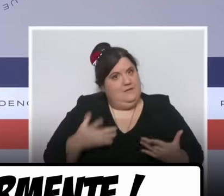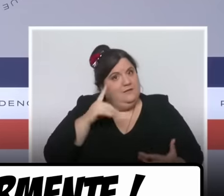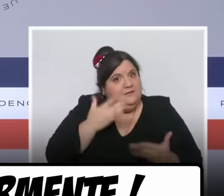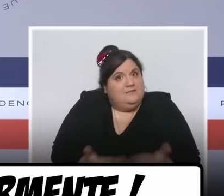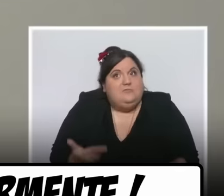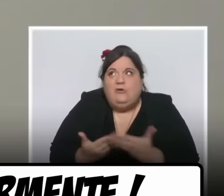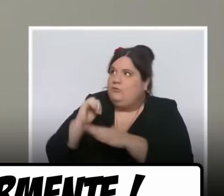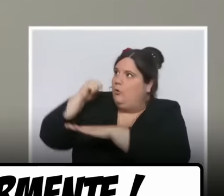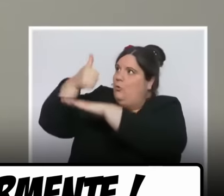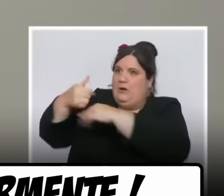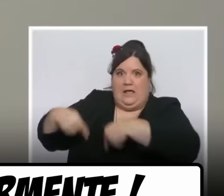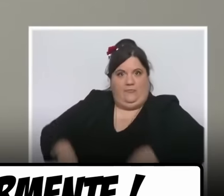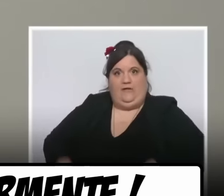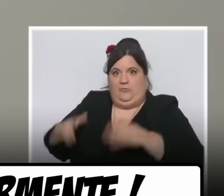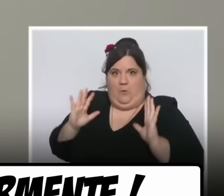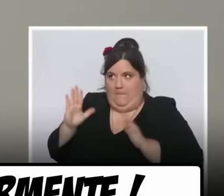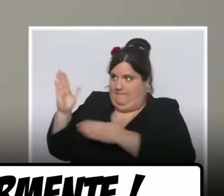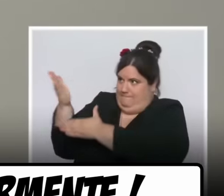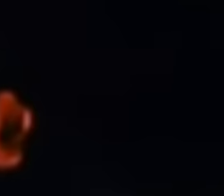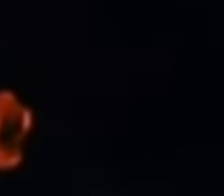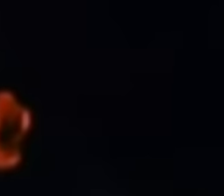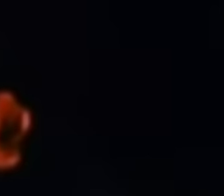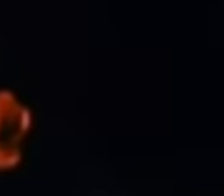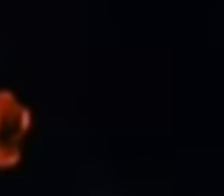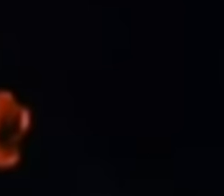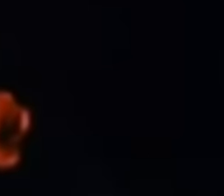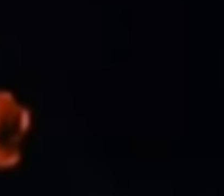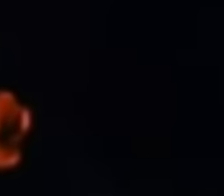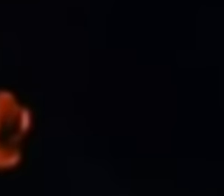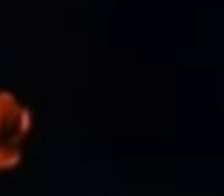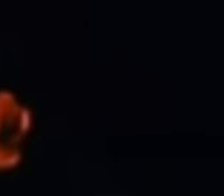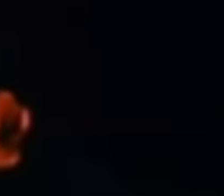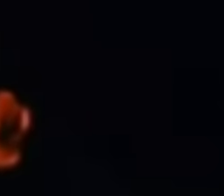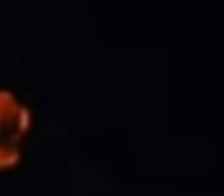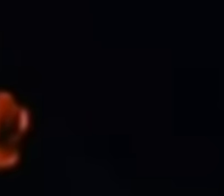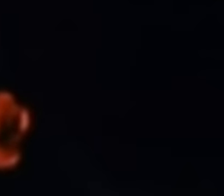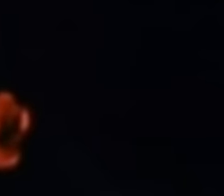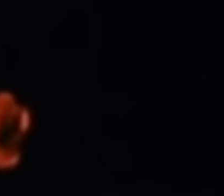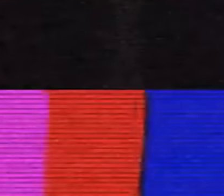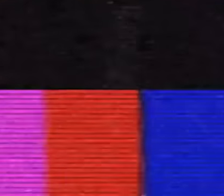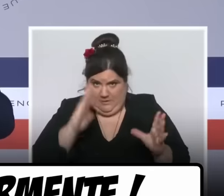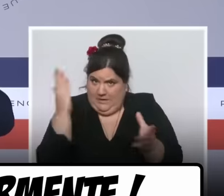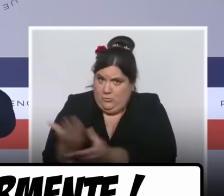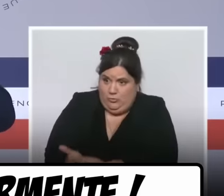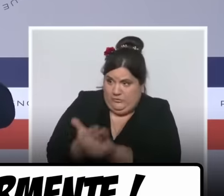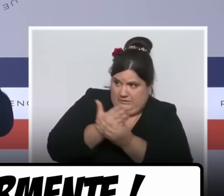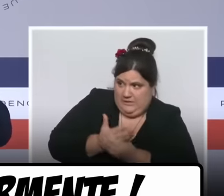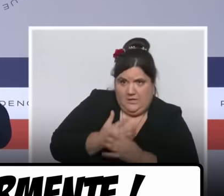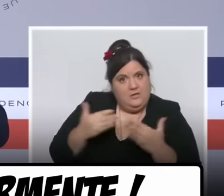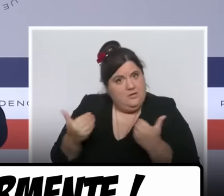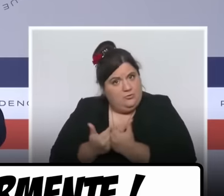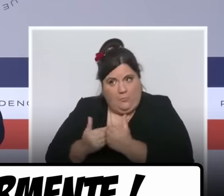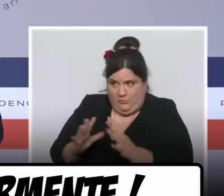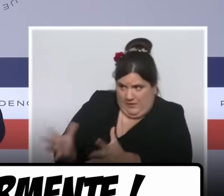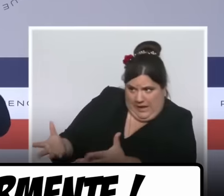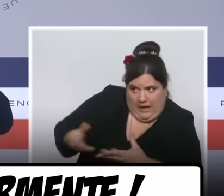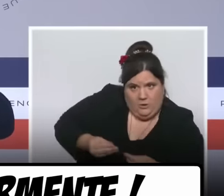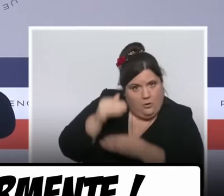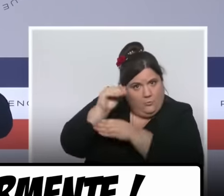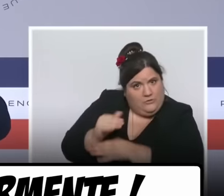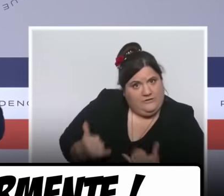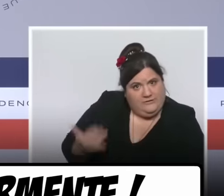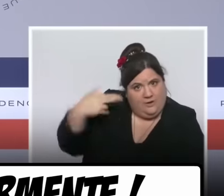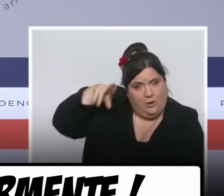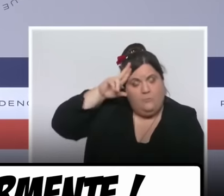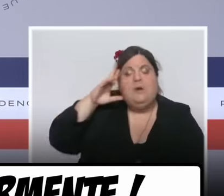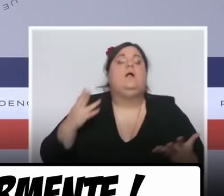'accord, c'est quand même étonnant que cette question soit aussi gênante. Étonnant, non ? Alors, pendant ce compte-rendu, Olivier Véran a